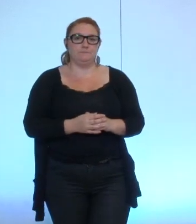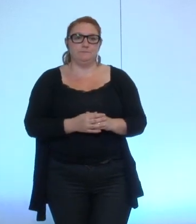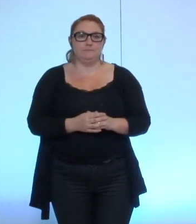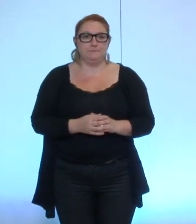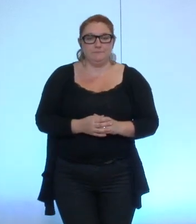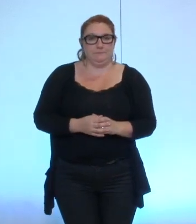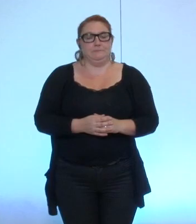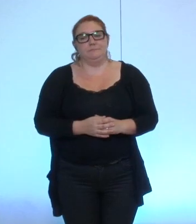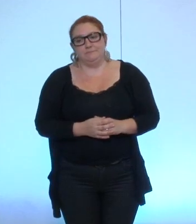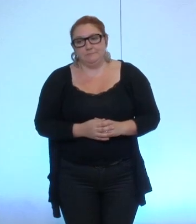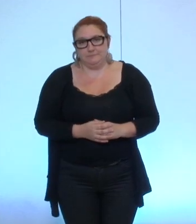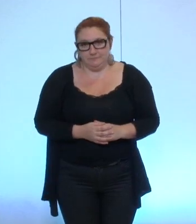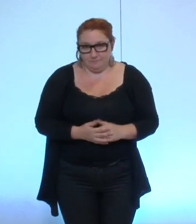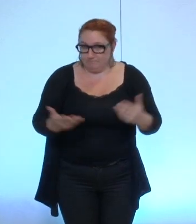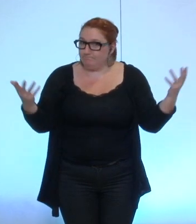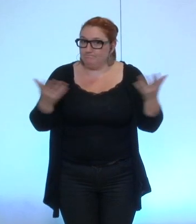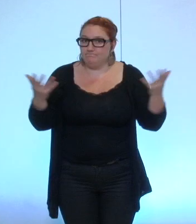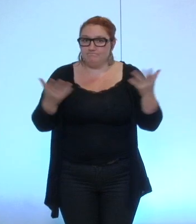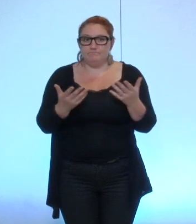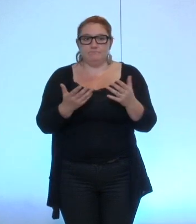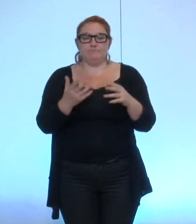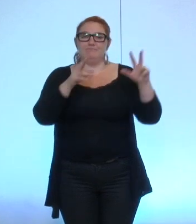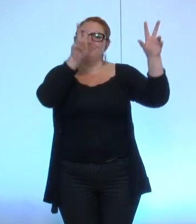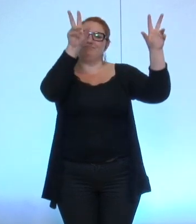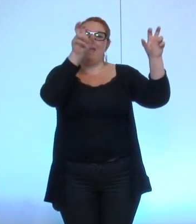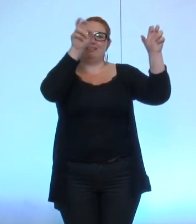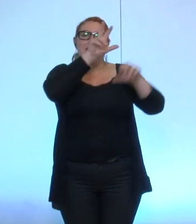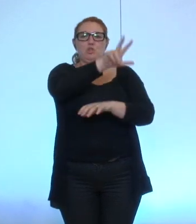qui est la création d'un article 37